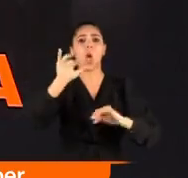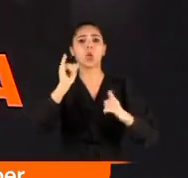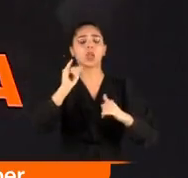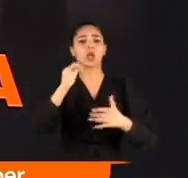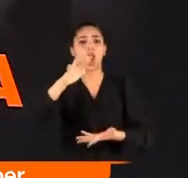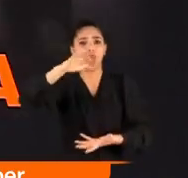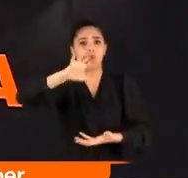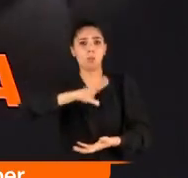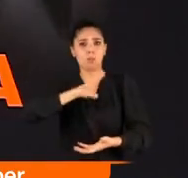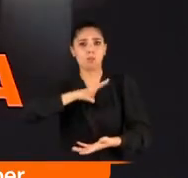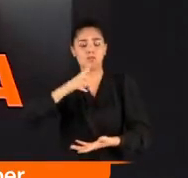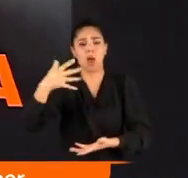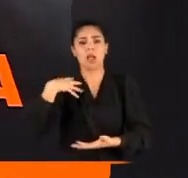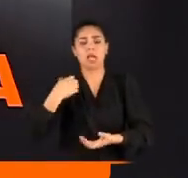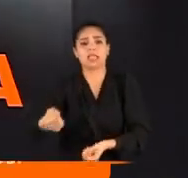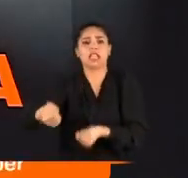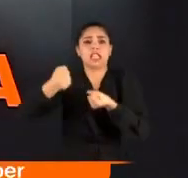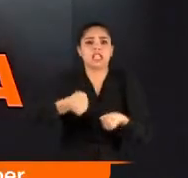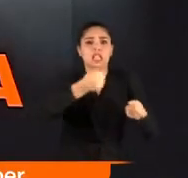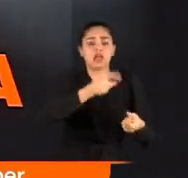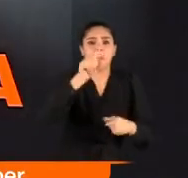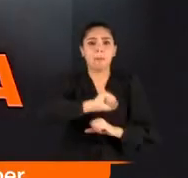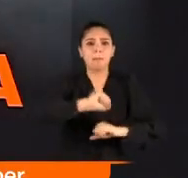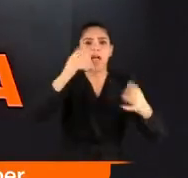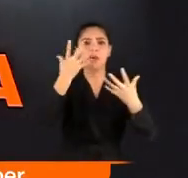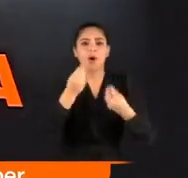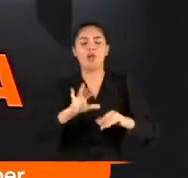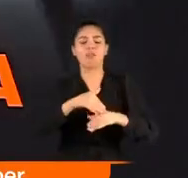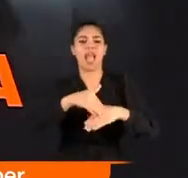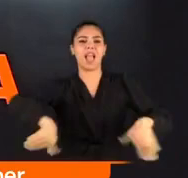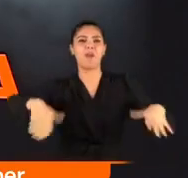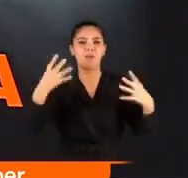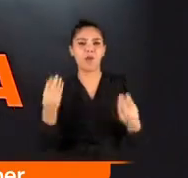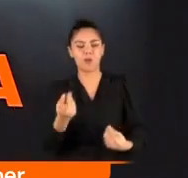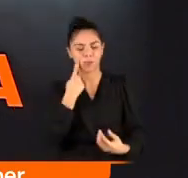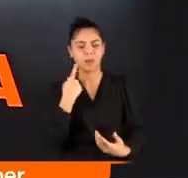alev alev yanarken olay yerinden çıkardı. Olası bir faciayı önledi kısacası.